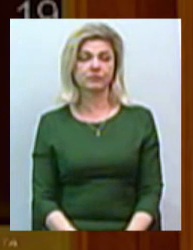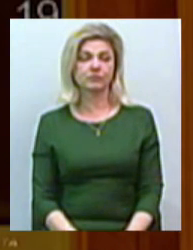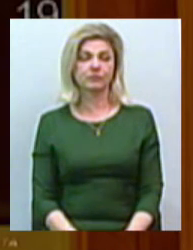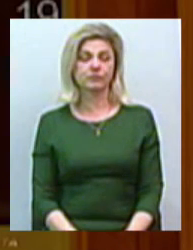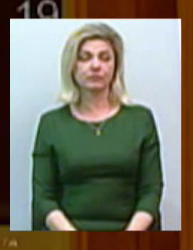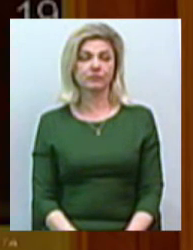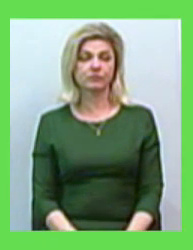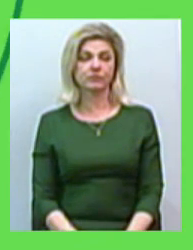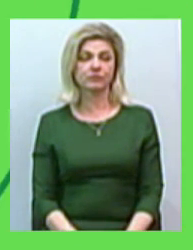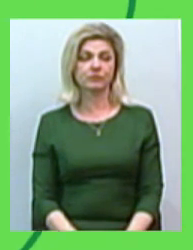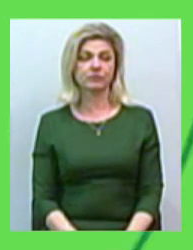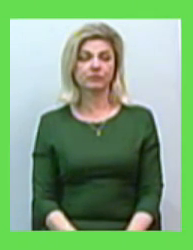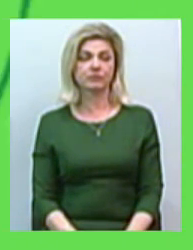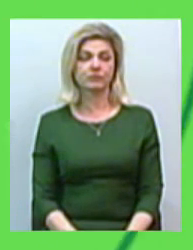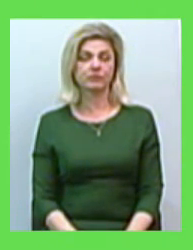– 5.